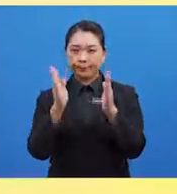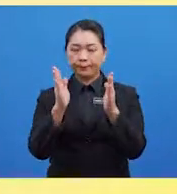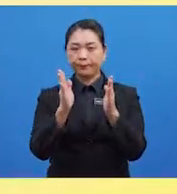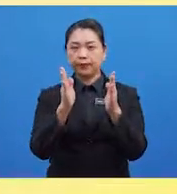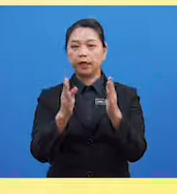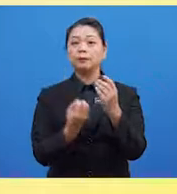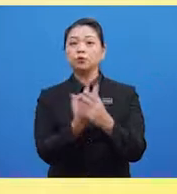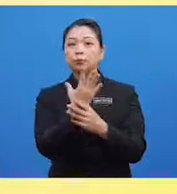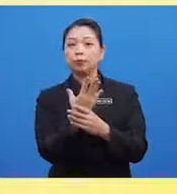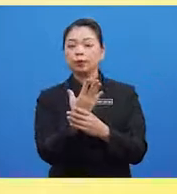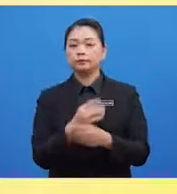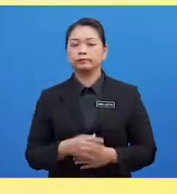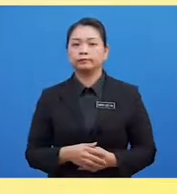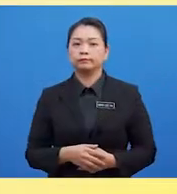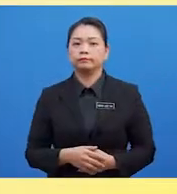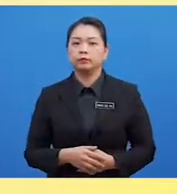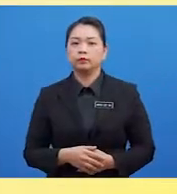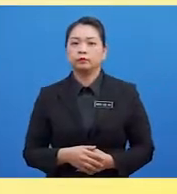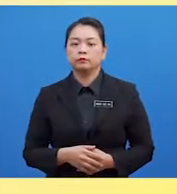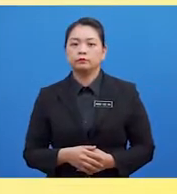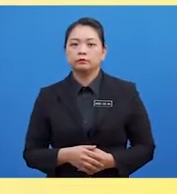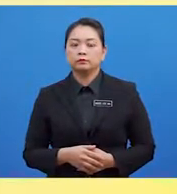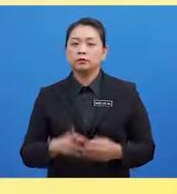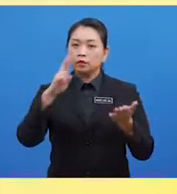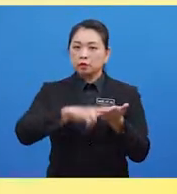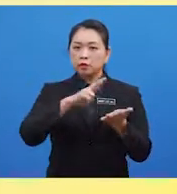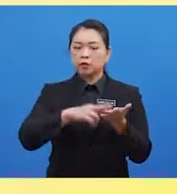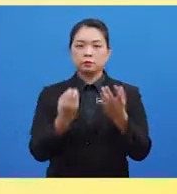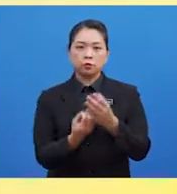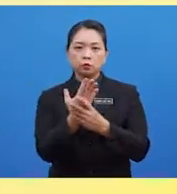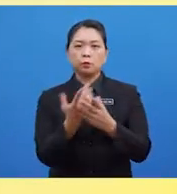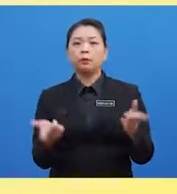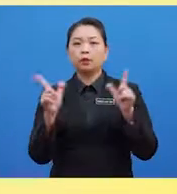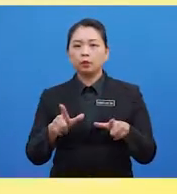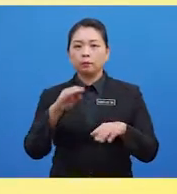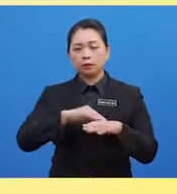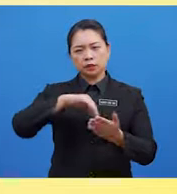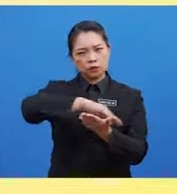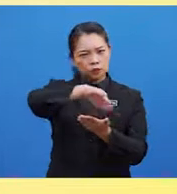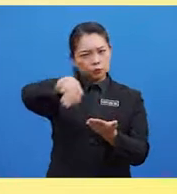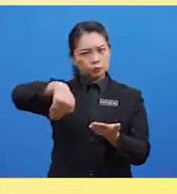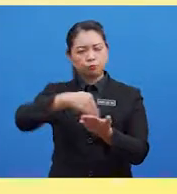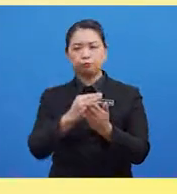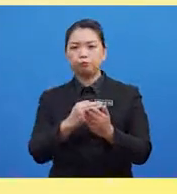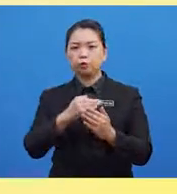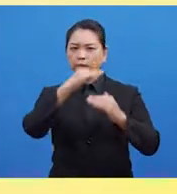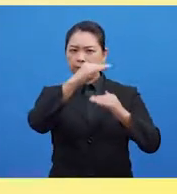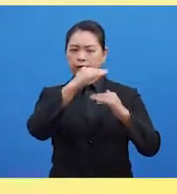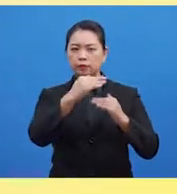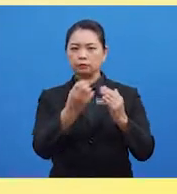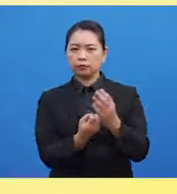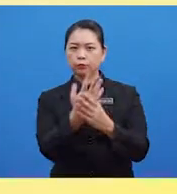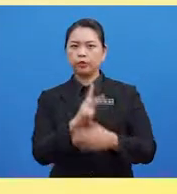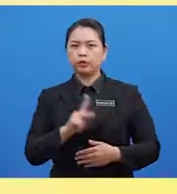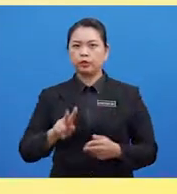Penghalusan Kemahiran Motor Walaupun Kadar Pertumbuhan Berlaku Pada Semua Peringkat Pertumbuhan Kanak-kanak